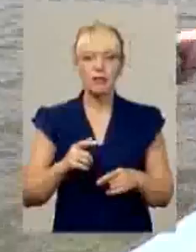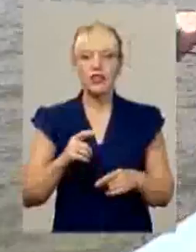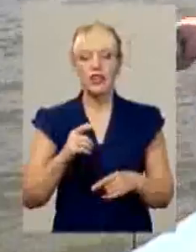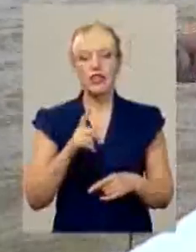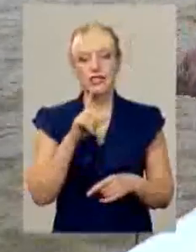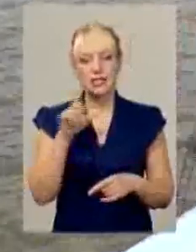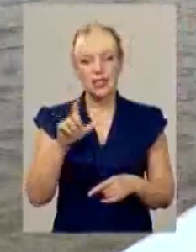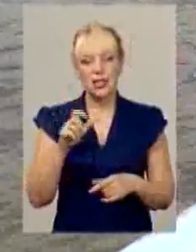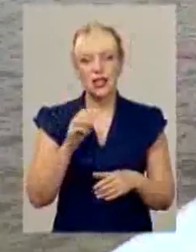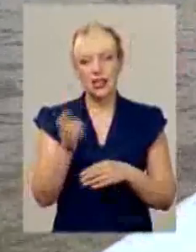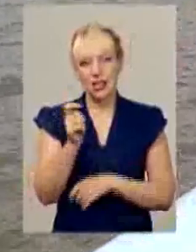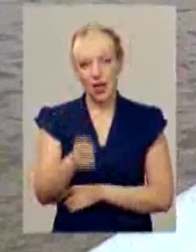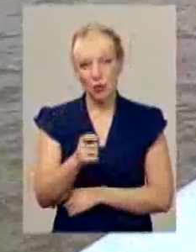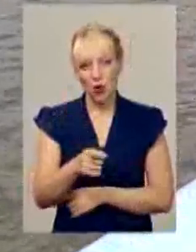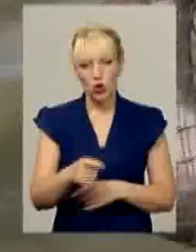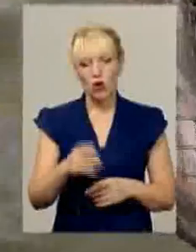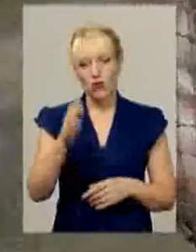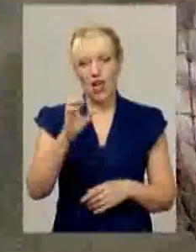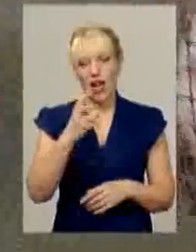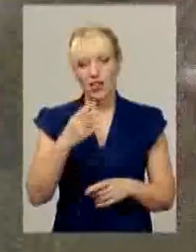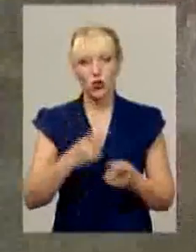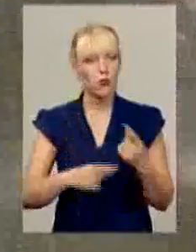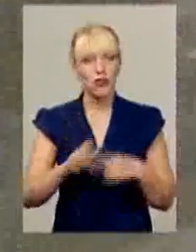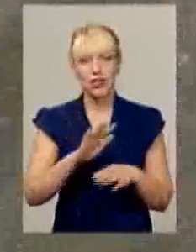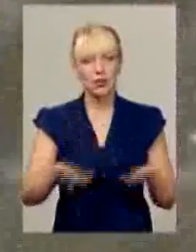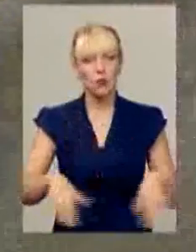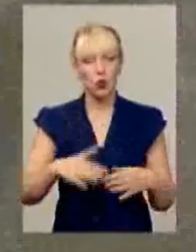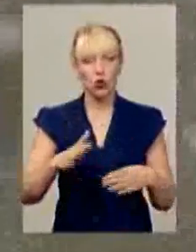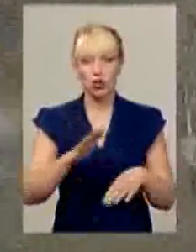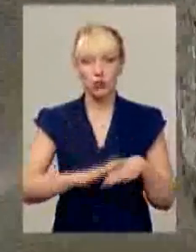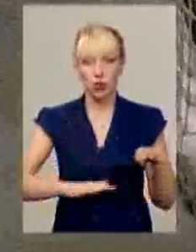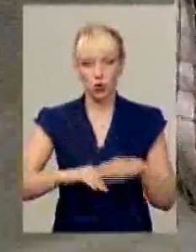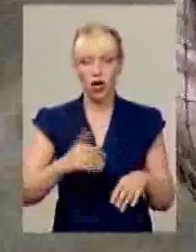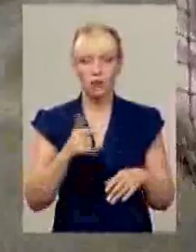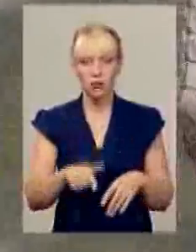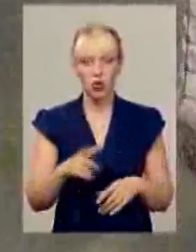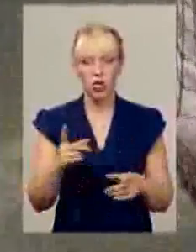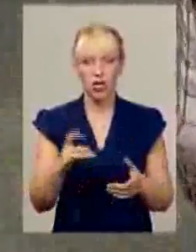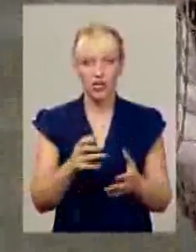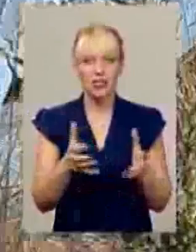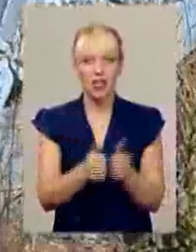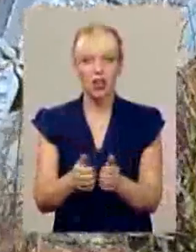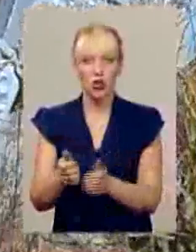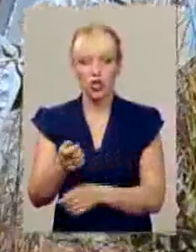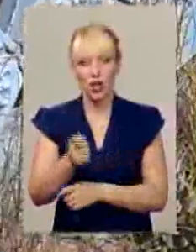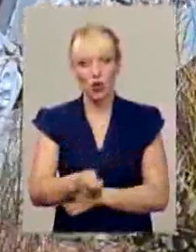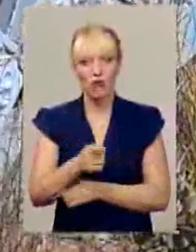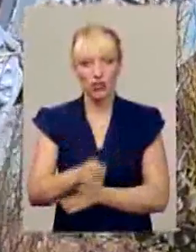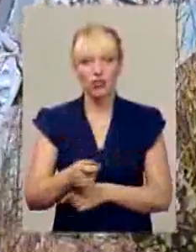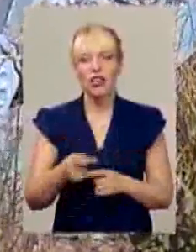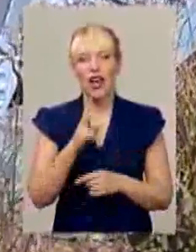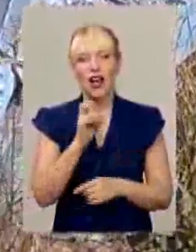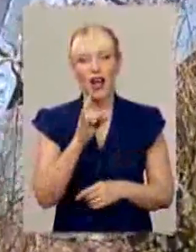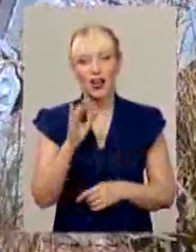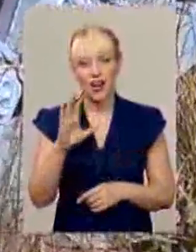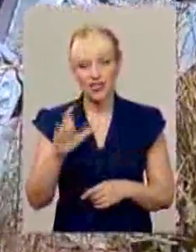З риболовлі зазвичай пан Анатолій повертається не з порожніми руками. Цього разу наловив карасів. Є для кого старатися. Вдома на чоловіка